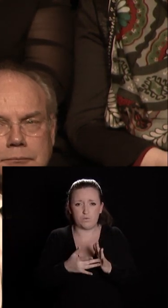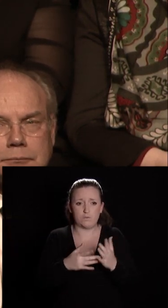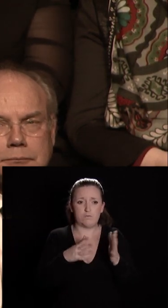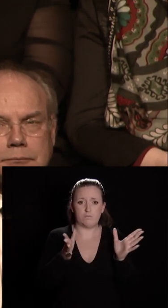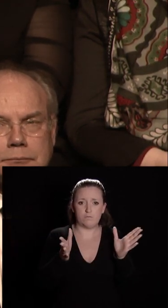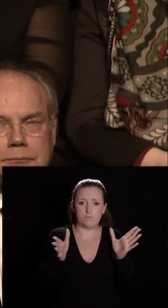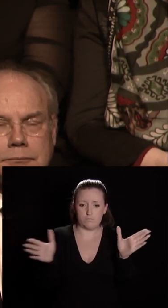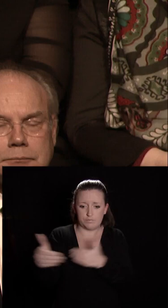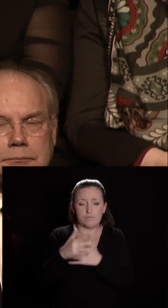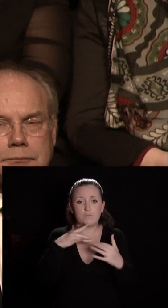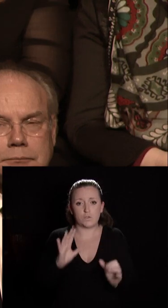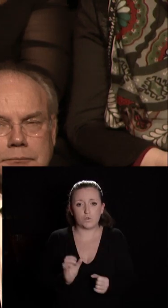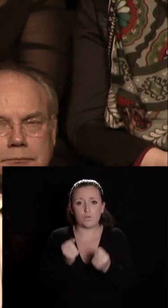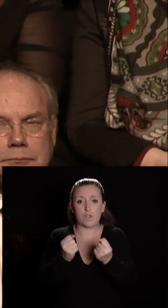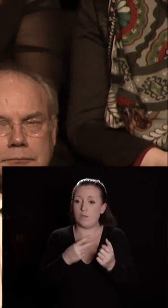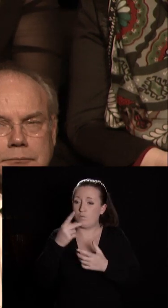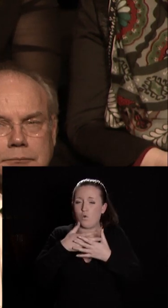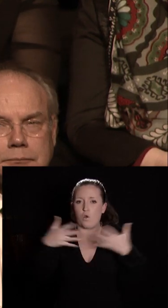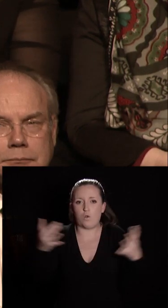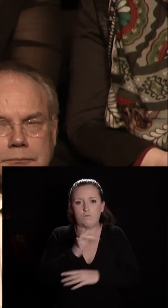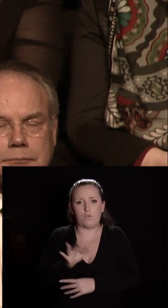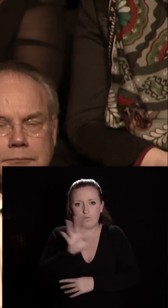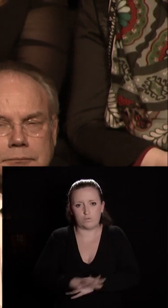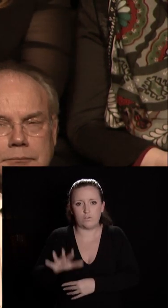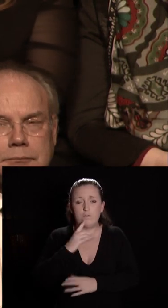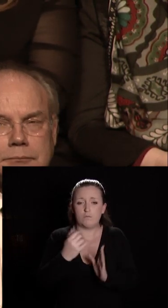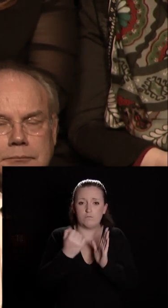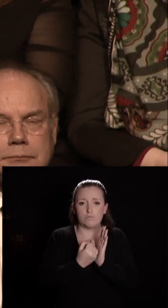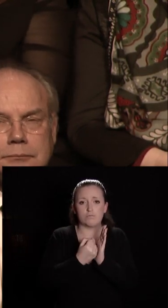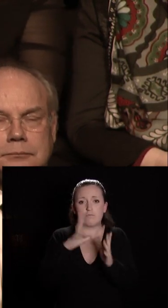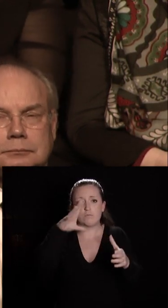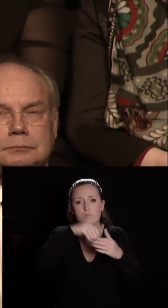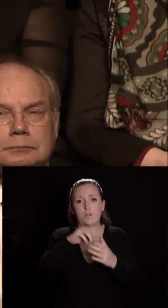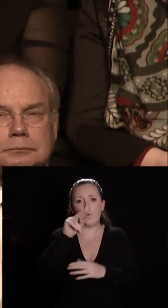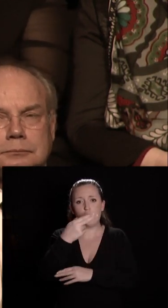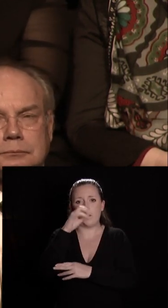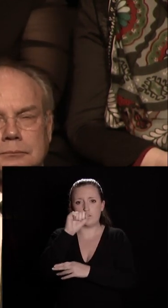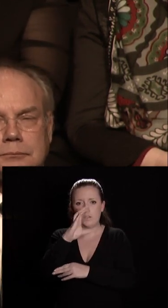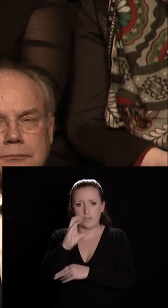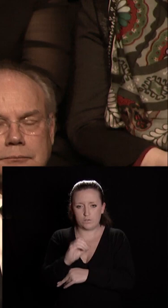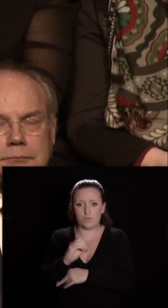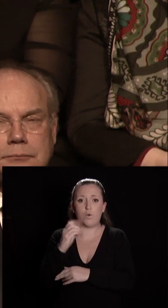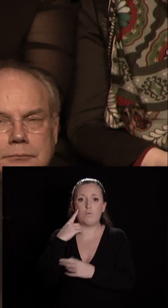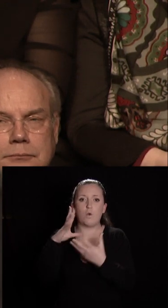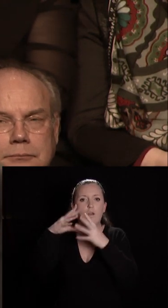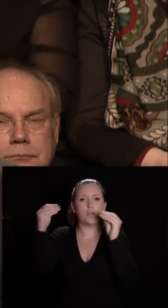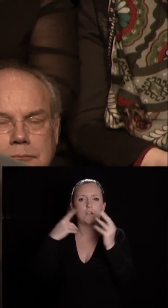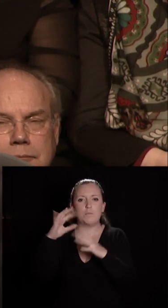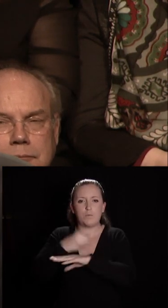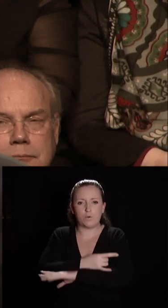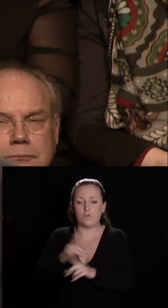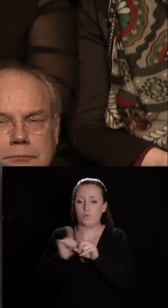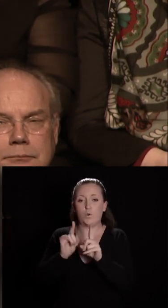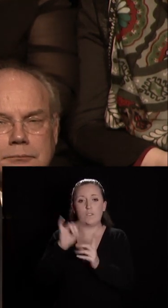sauvegardé l'un des plus étendus de France inscrit à l'UNESCO au titre des climats du vignoble de Bourgogne la cité internationale